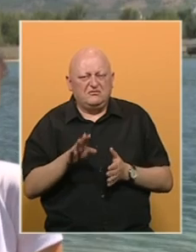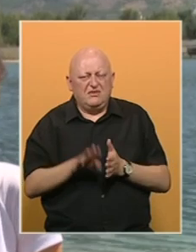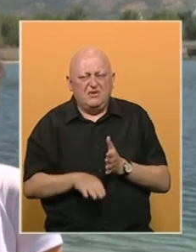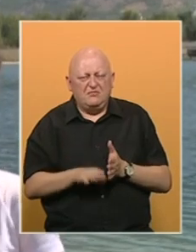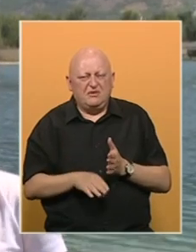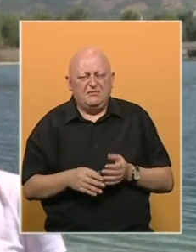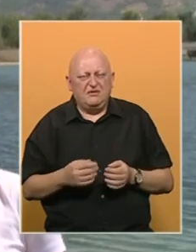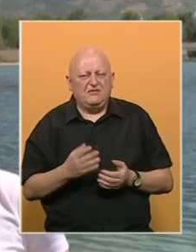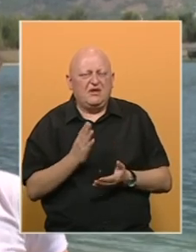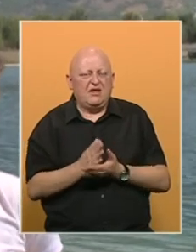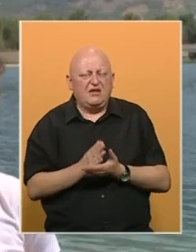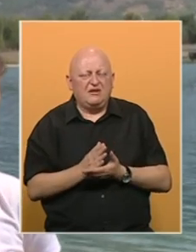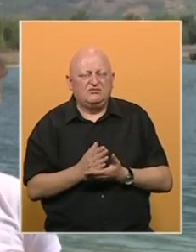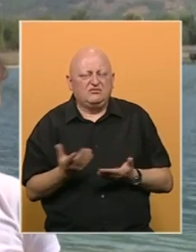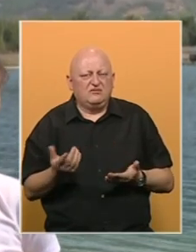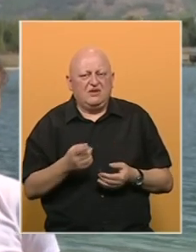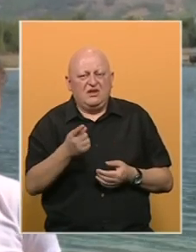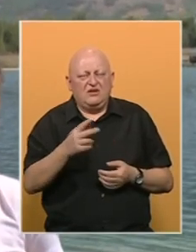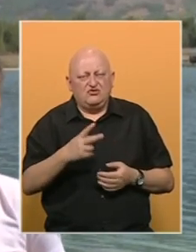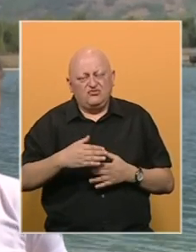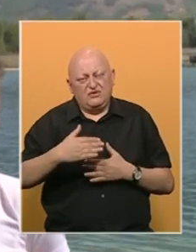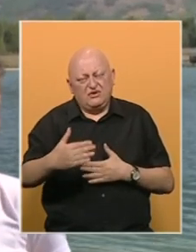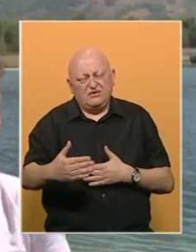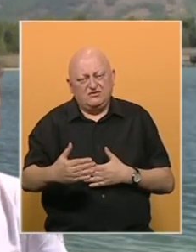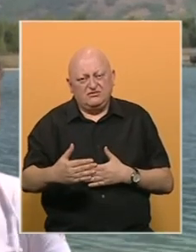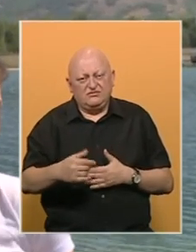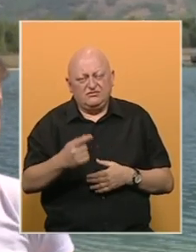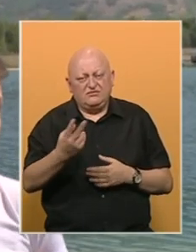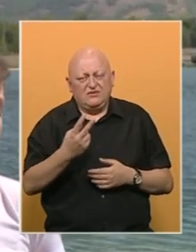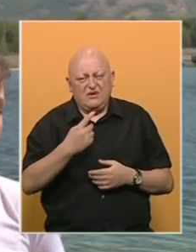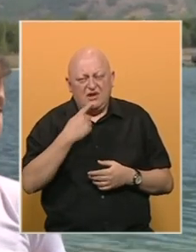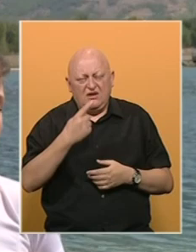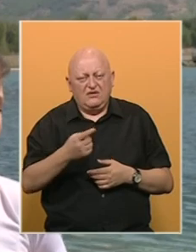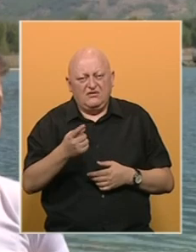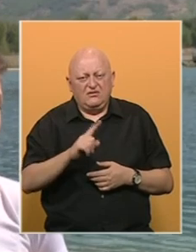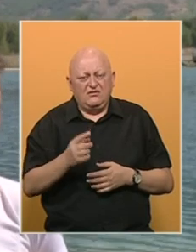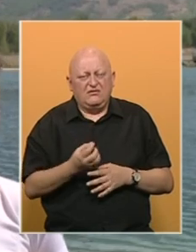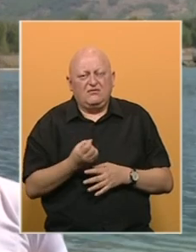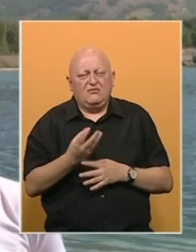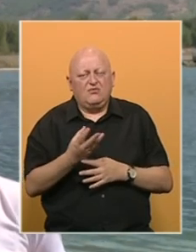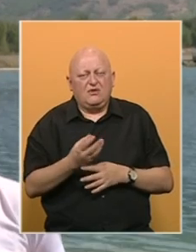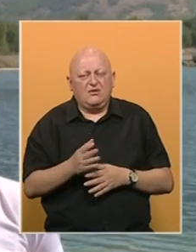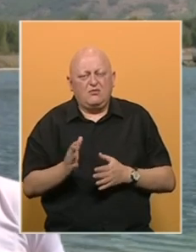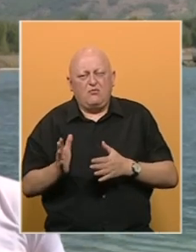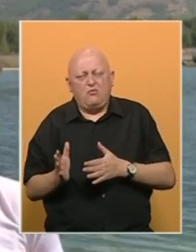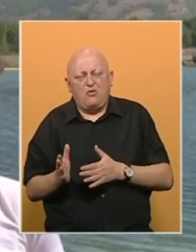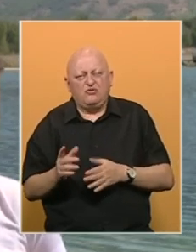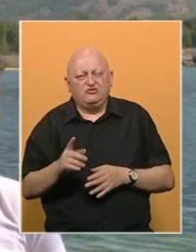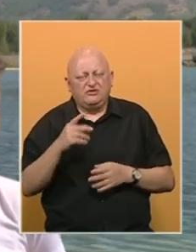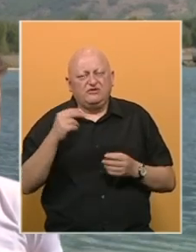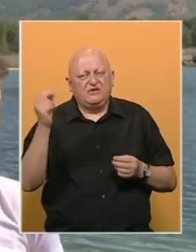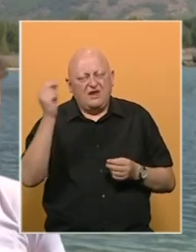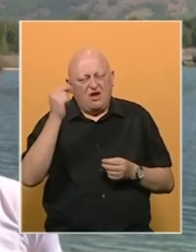način, najmo reći. Ali s druge strane, kao što je Mihovil rekao, to je neprirodan potpuno položaj sve, ali se